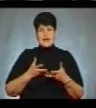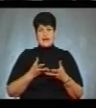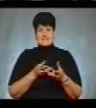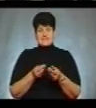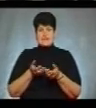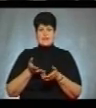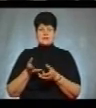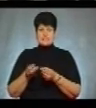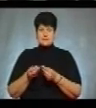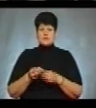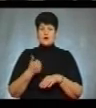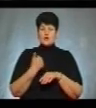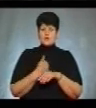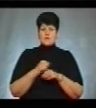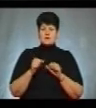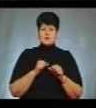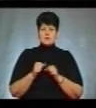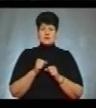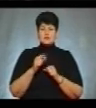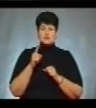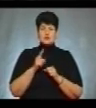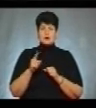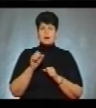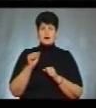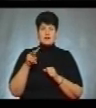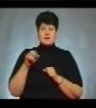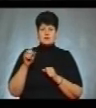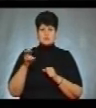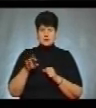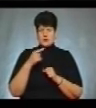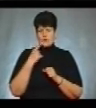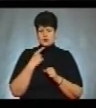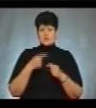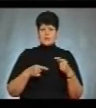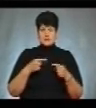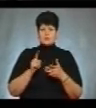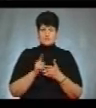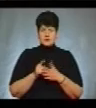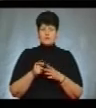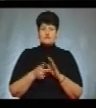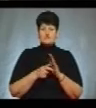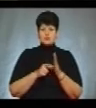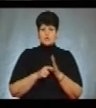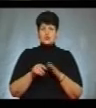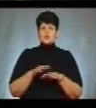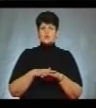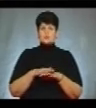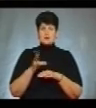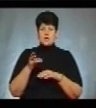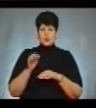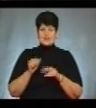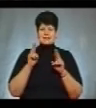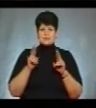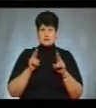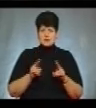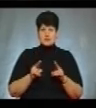Голова правління Суспільного мовлення Зура Баласанія говорить, дебати мають відбутися в студії Суспільного і за правилами Суспільного, якщо ЦВК не